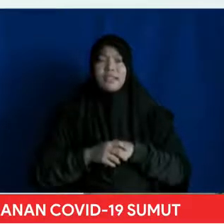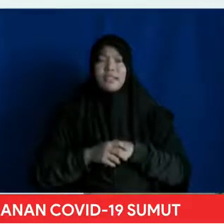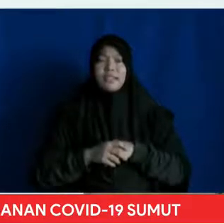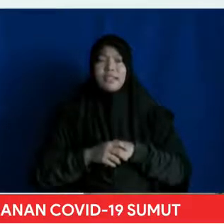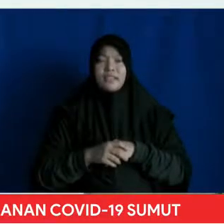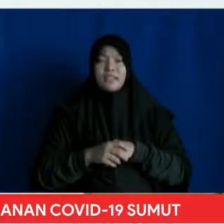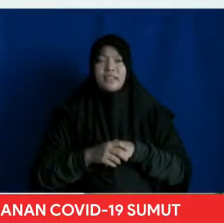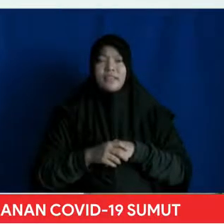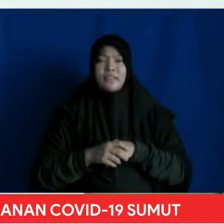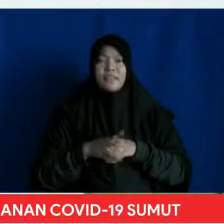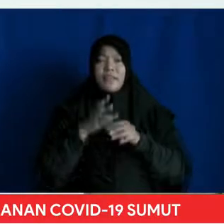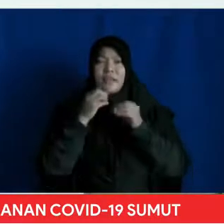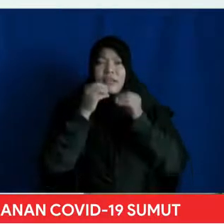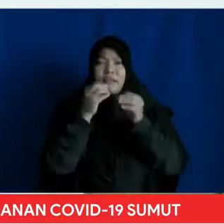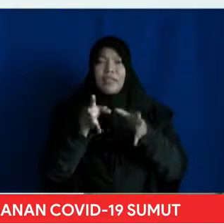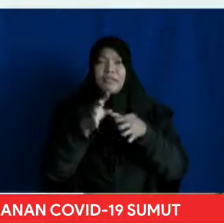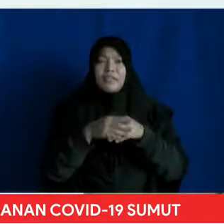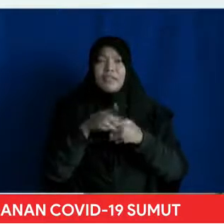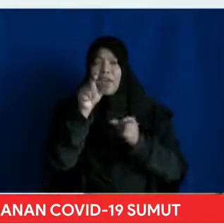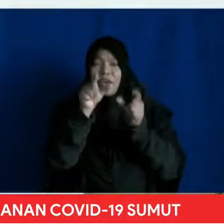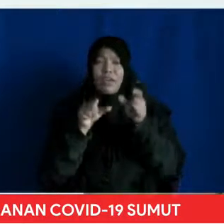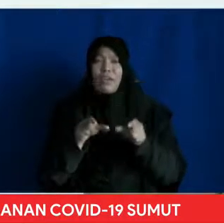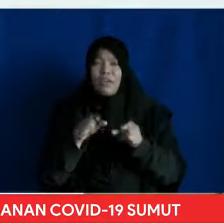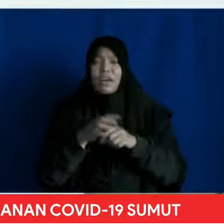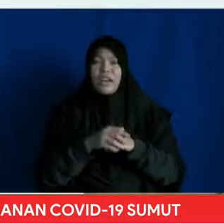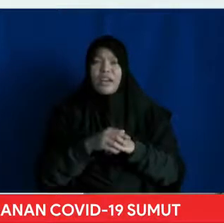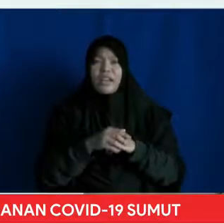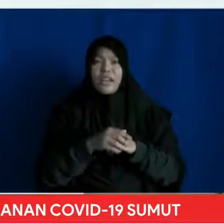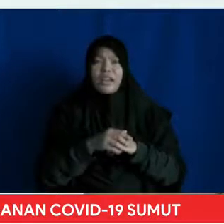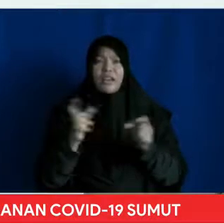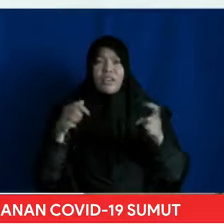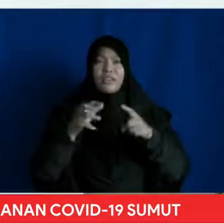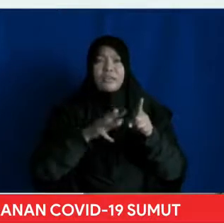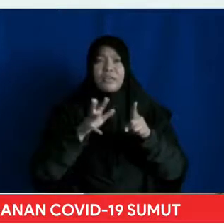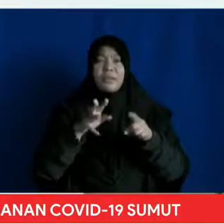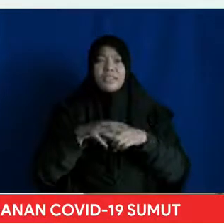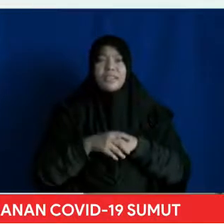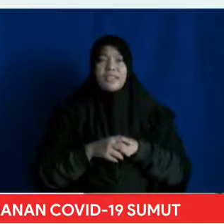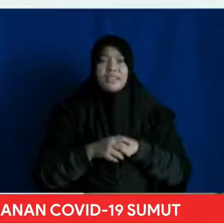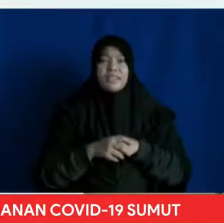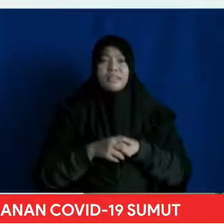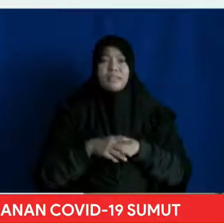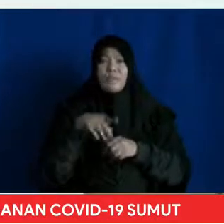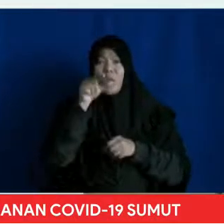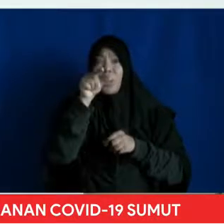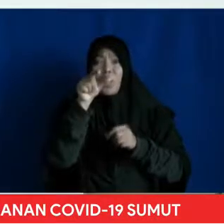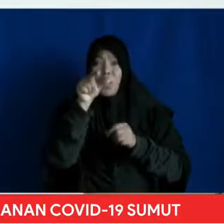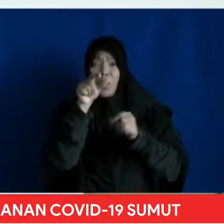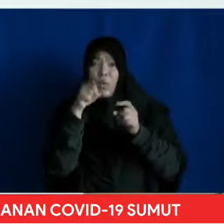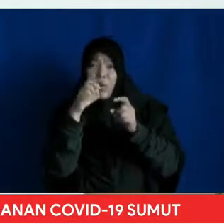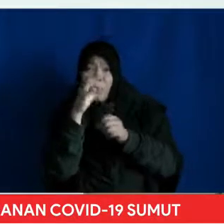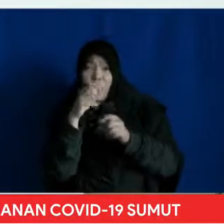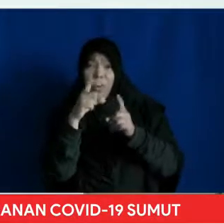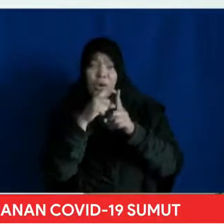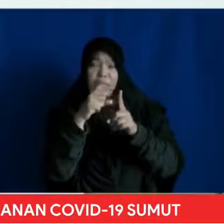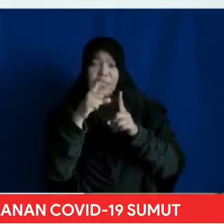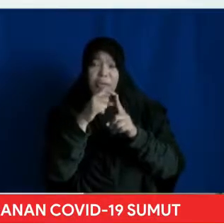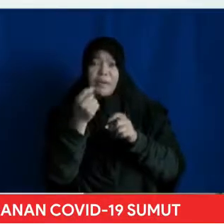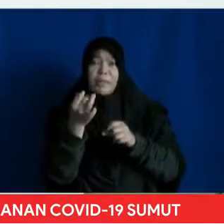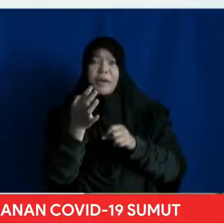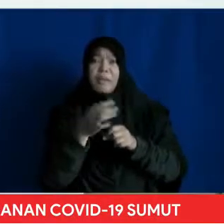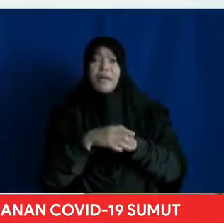Mengkonfirmasi data orang yang terpapar COVID-19 Orang dalam pemantauan Berjumlah